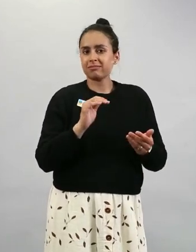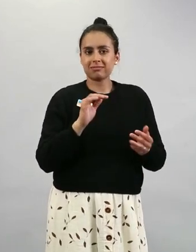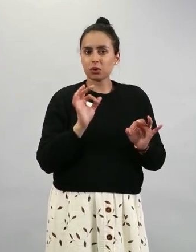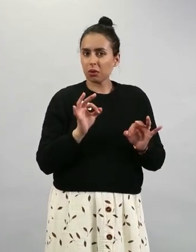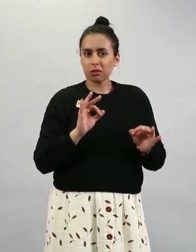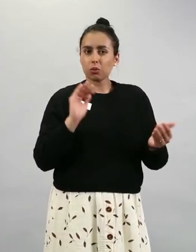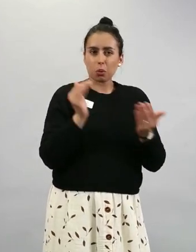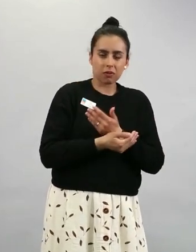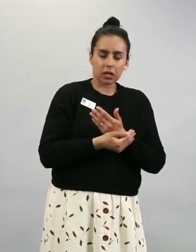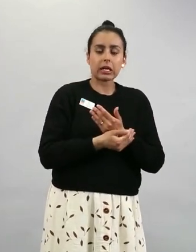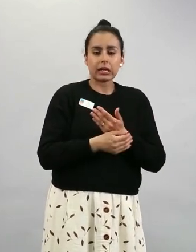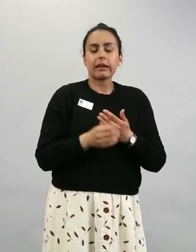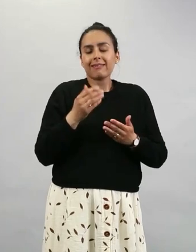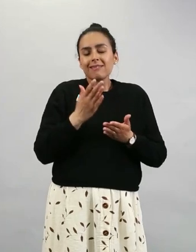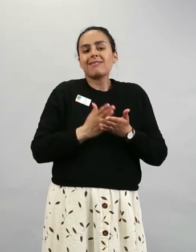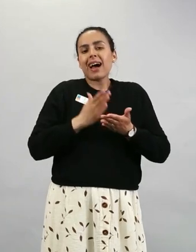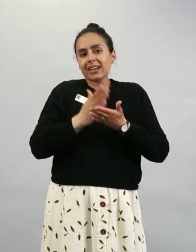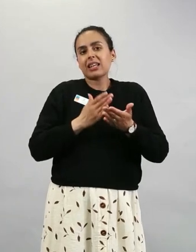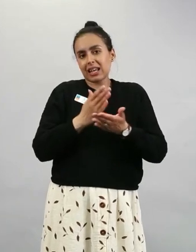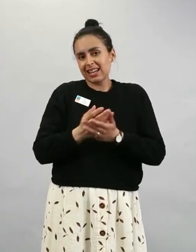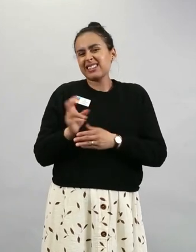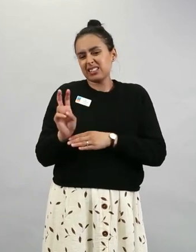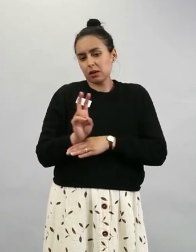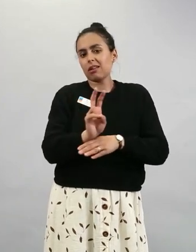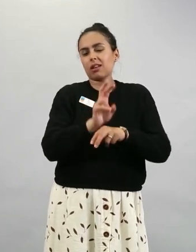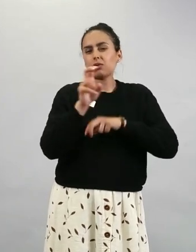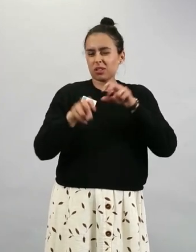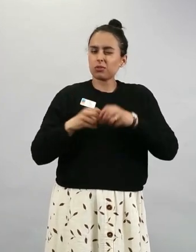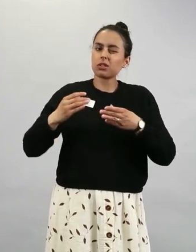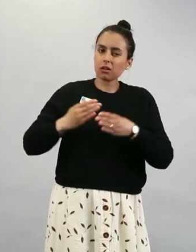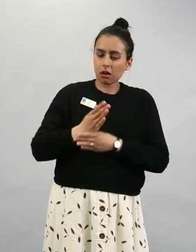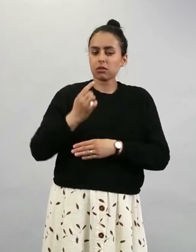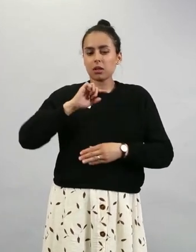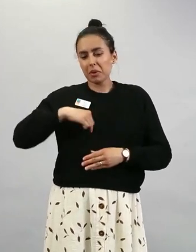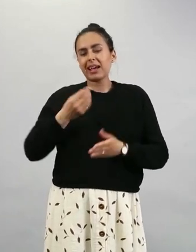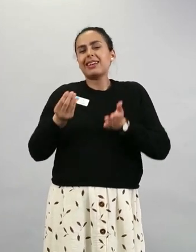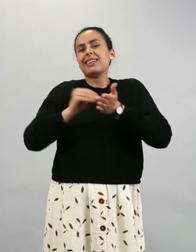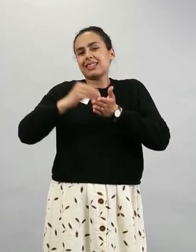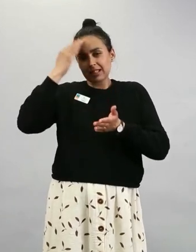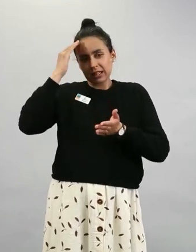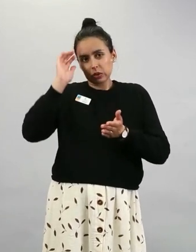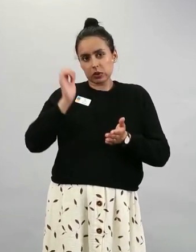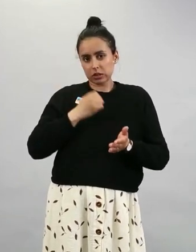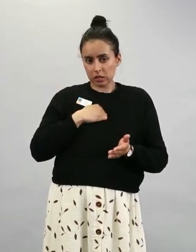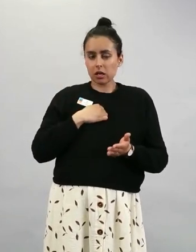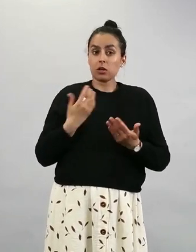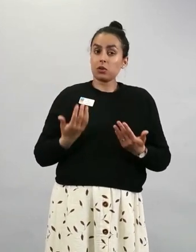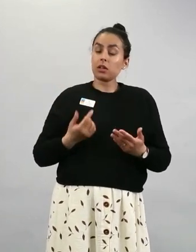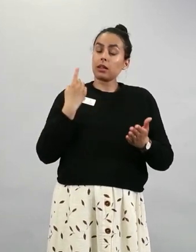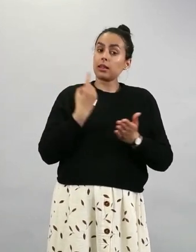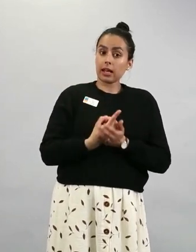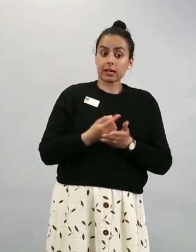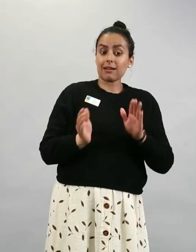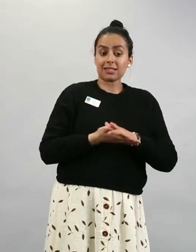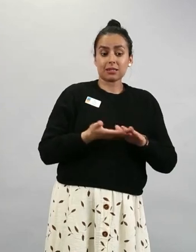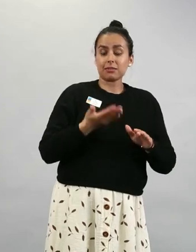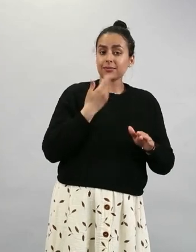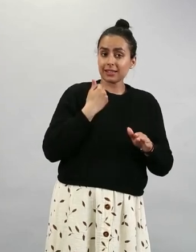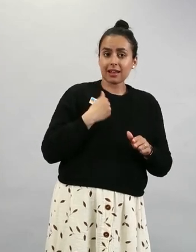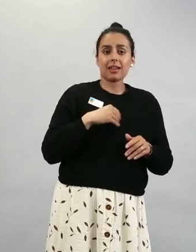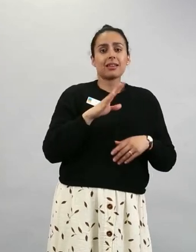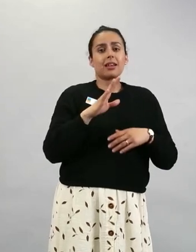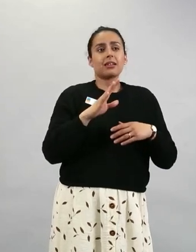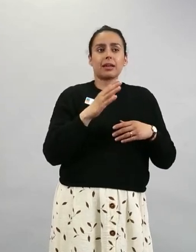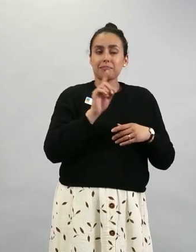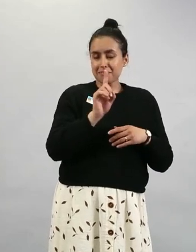seurantatutkimuksen avulla. Tässä tärkeässä asemassa on Iso-Britannia ja Yhdysvallat, joissa eniten